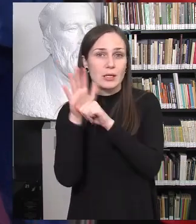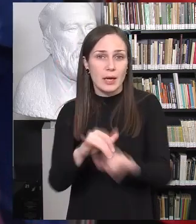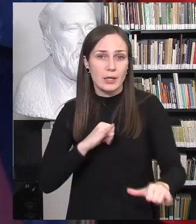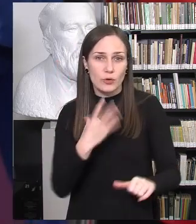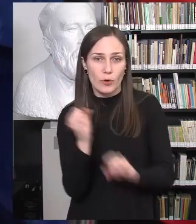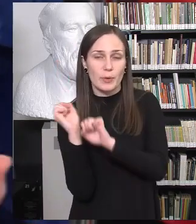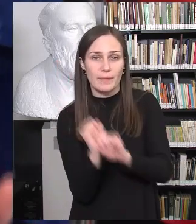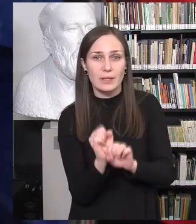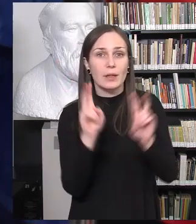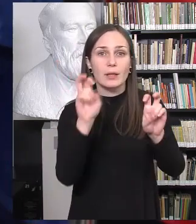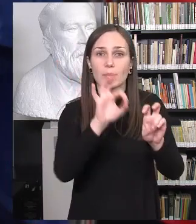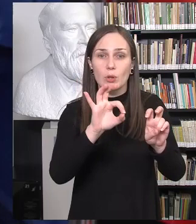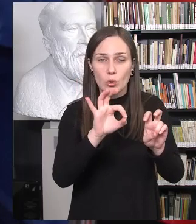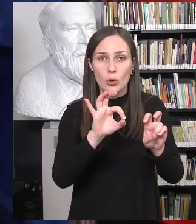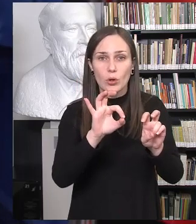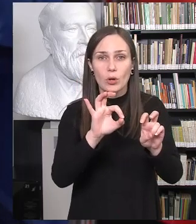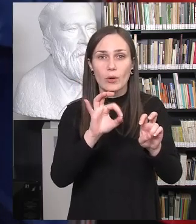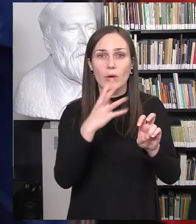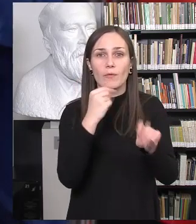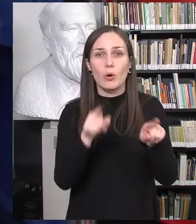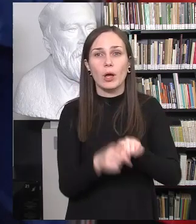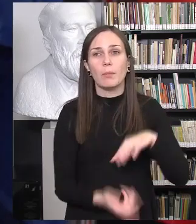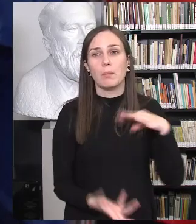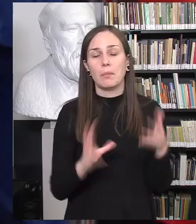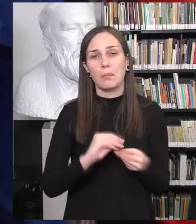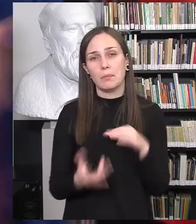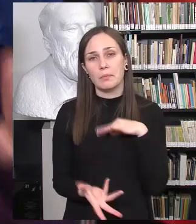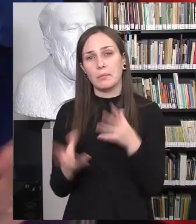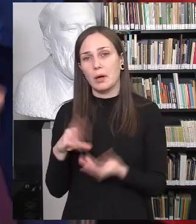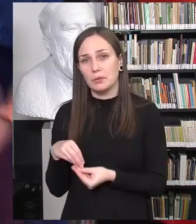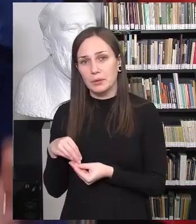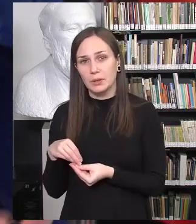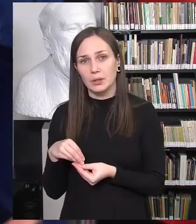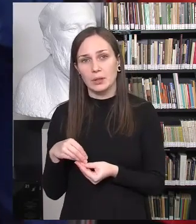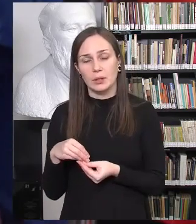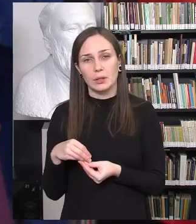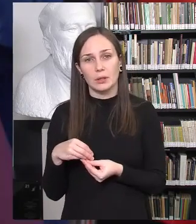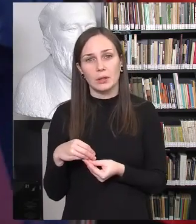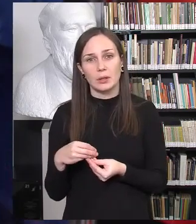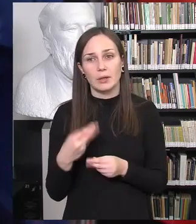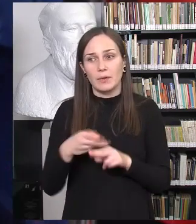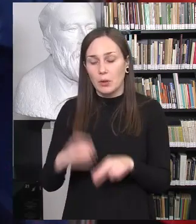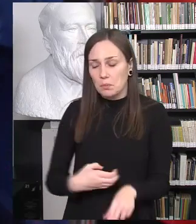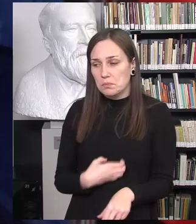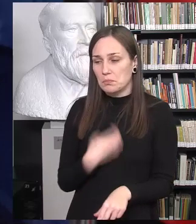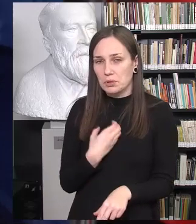išeina taip, kad mes kalbam tarsi labai abstrakčiai ir tada labai baisime tuo, kad čia štai turime tokį didelį tą